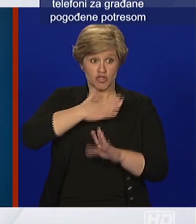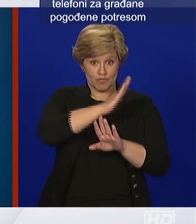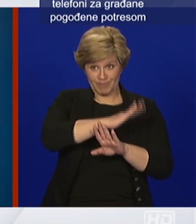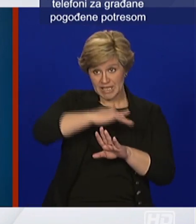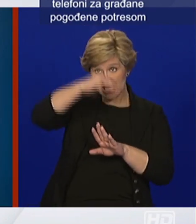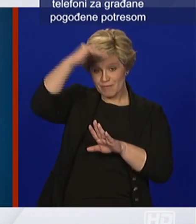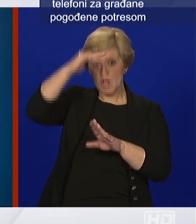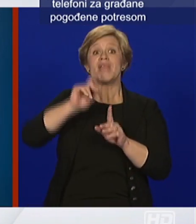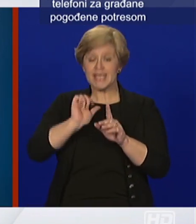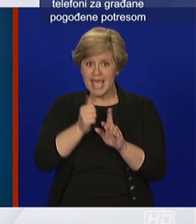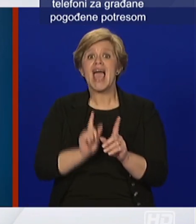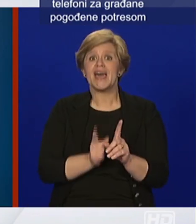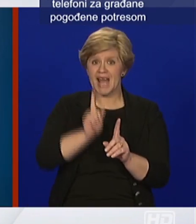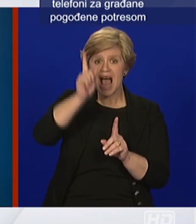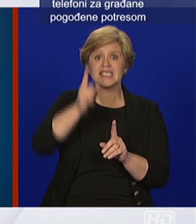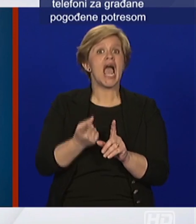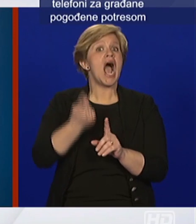raste u nekim drugim zemljama.